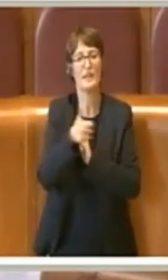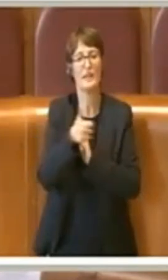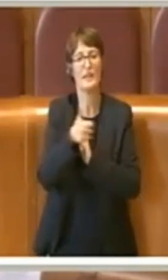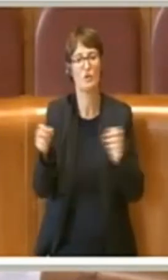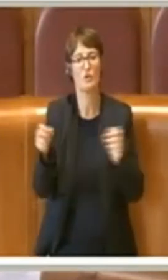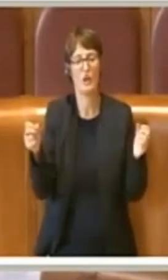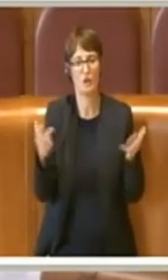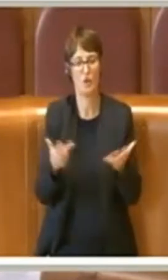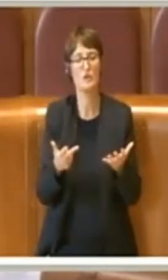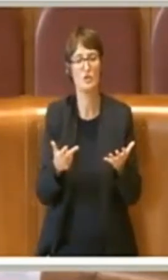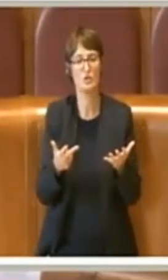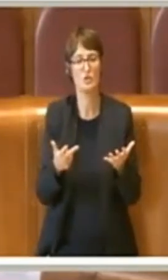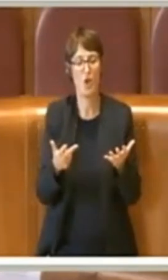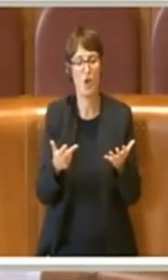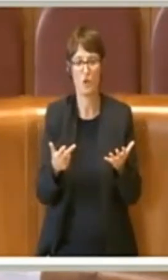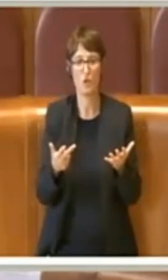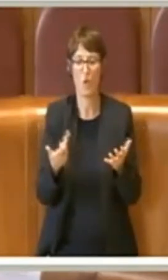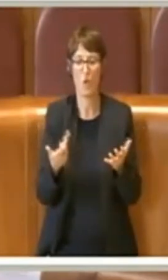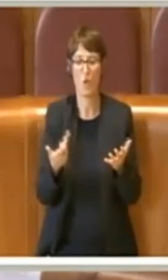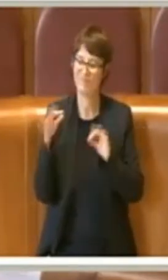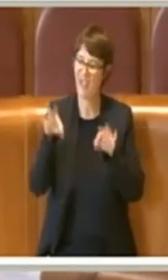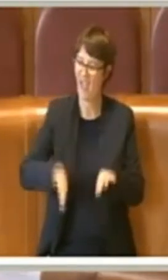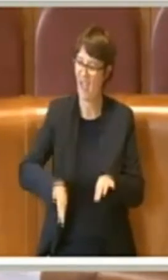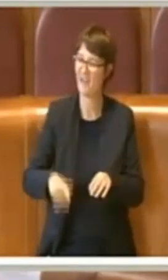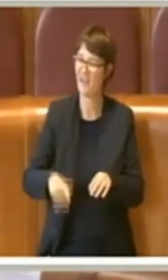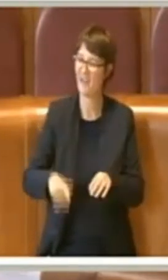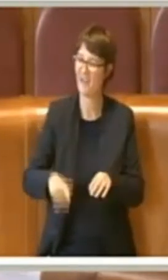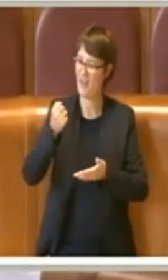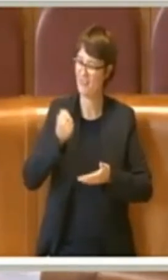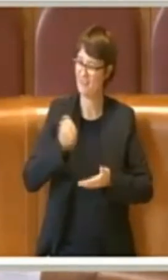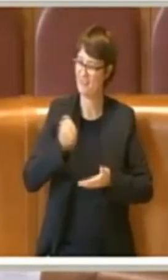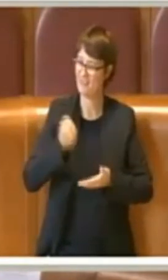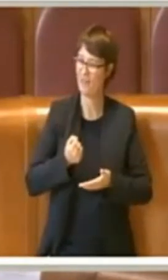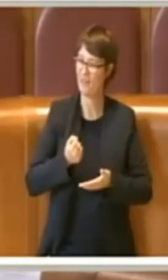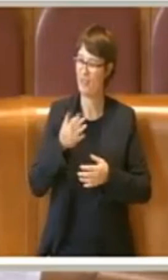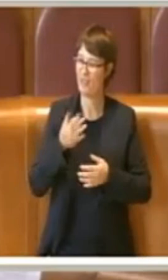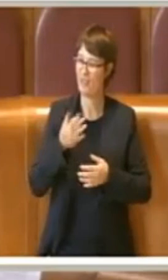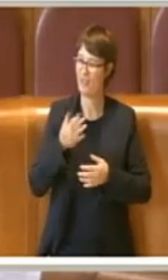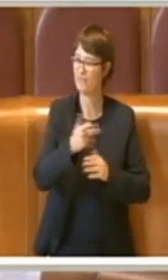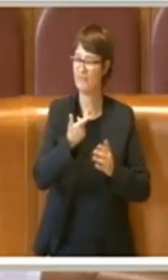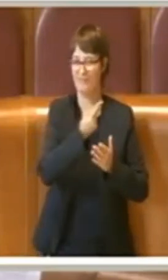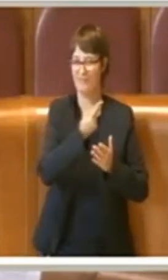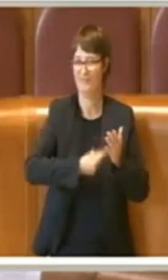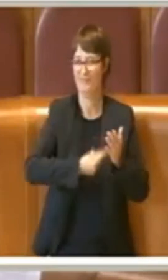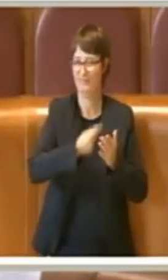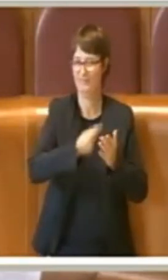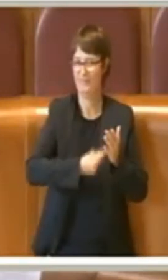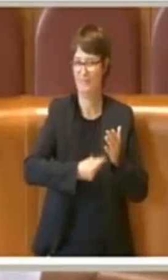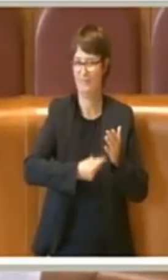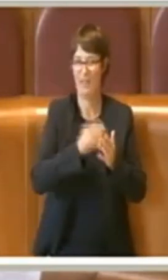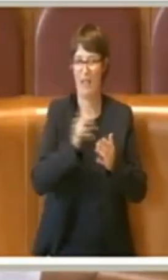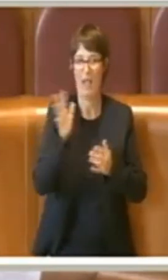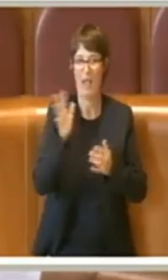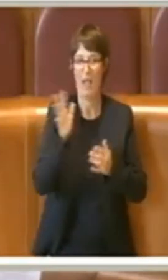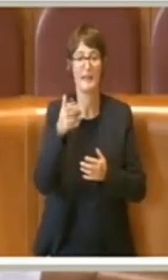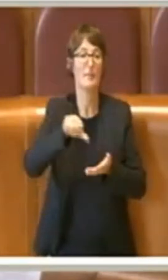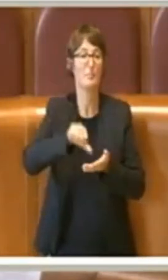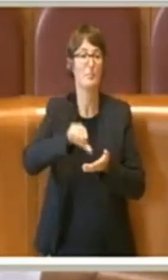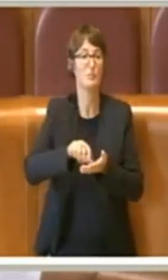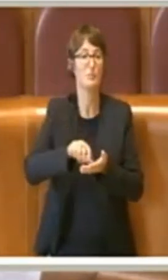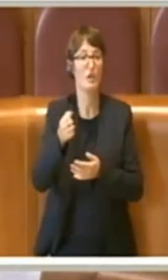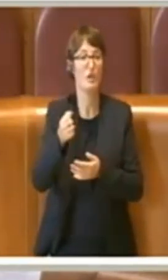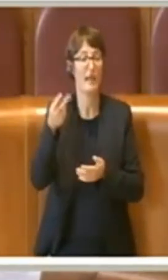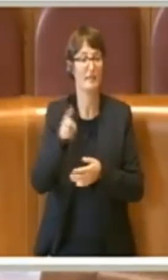per una programmazione, come era quella appunto per i centri antiviolenza e per le iniziative